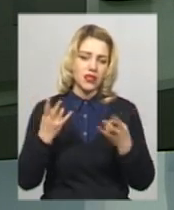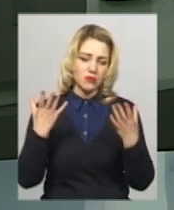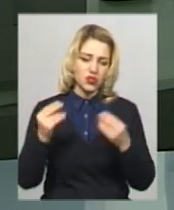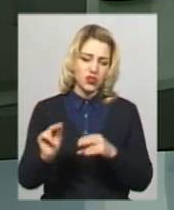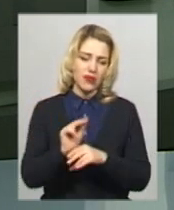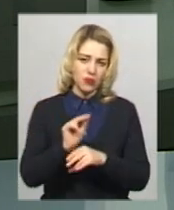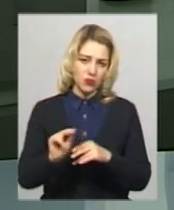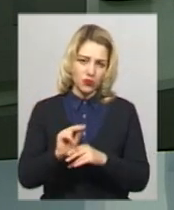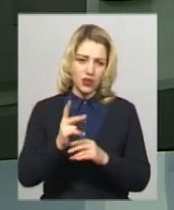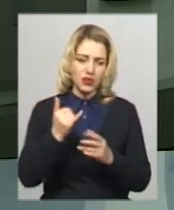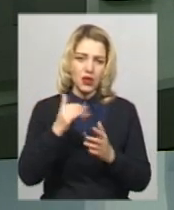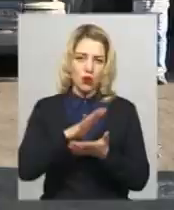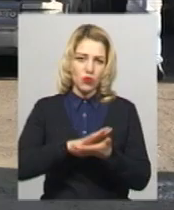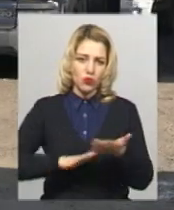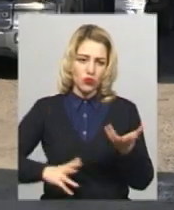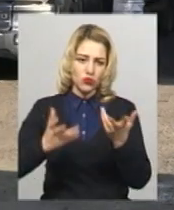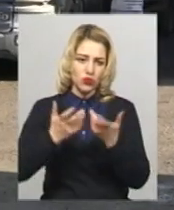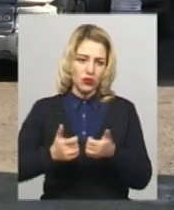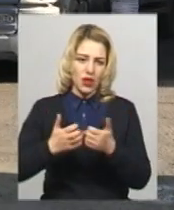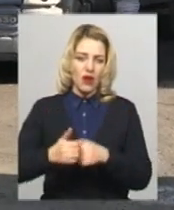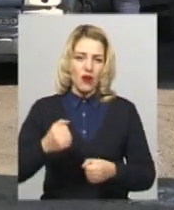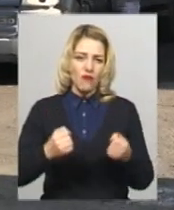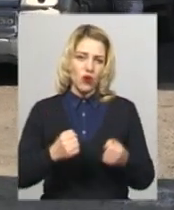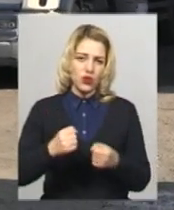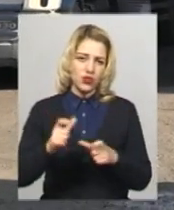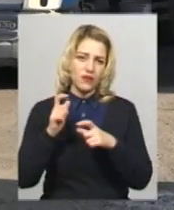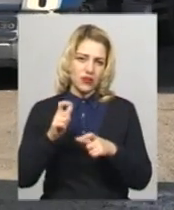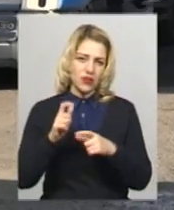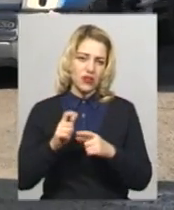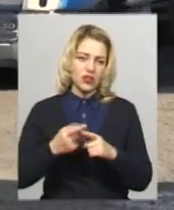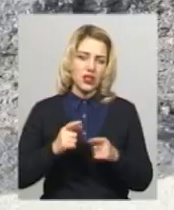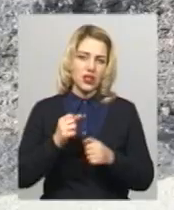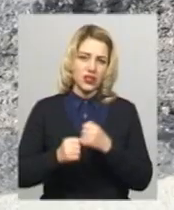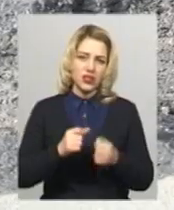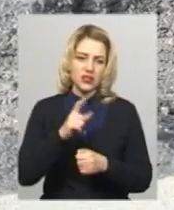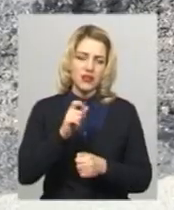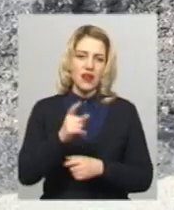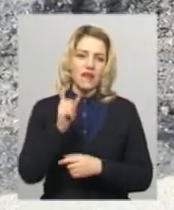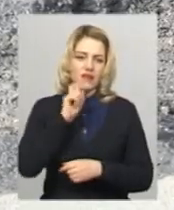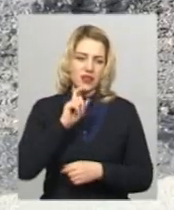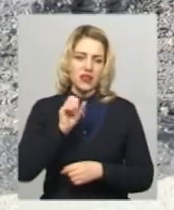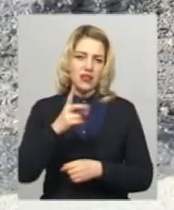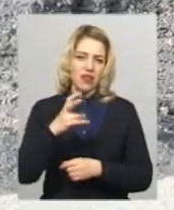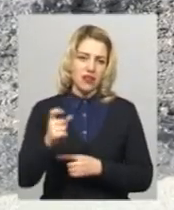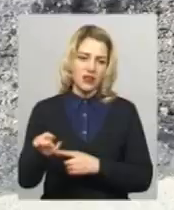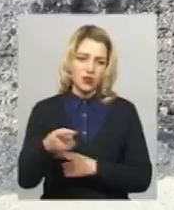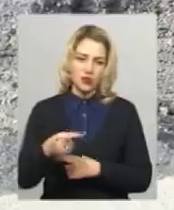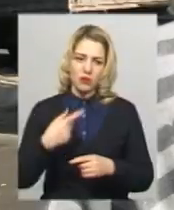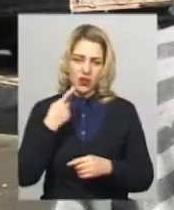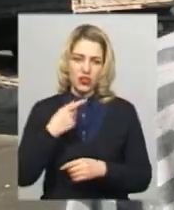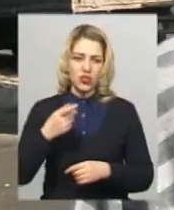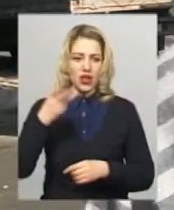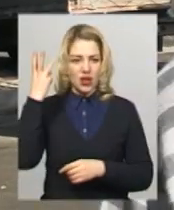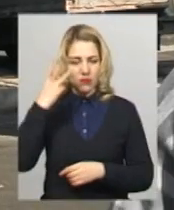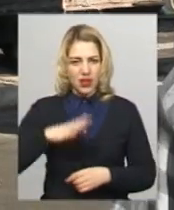продовжують підраховувати. Водій Олександр вантажив, коли їде з Вінниці на Тернопіль. Чоловік каже, дороги на Хмельниччині – одні з найгірших.